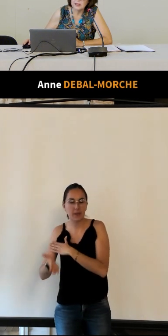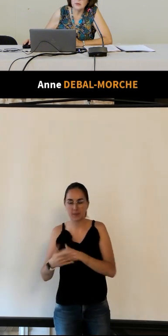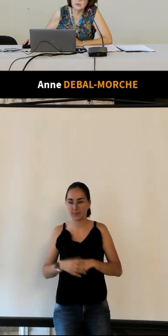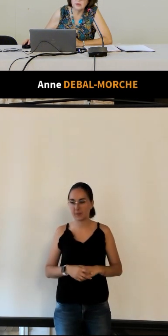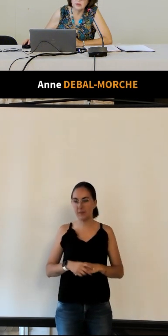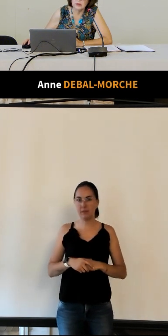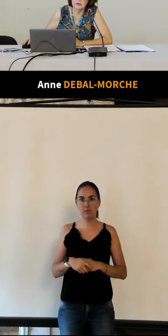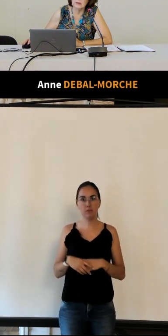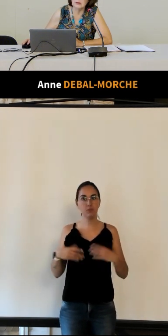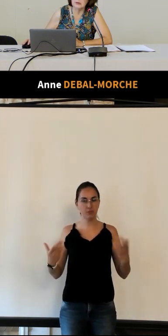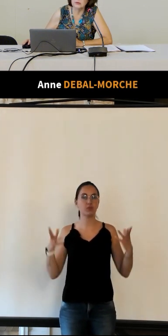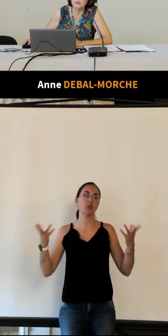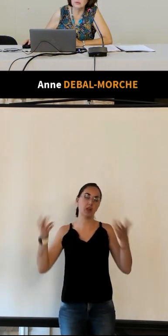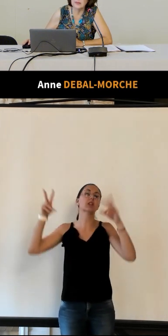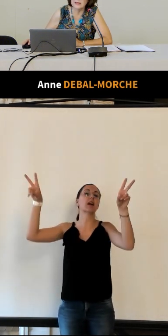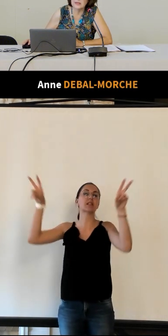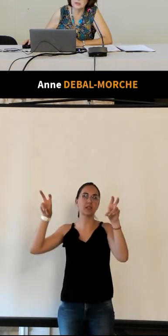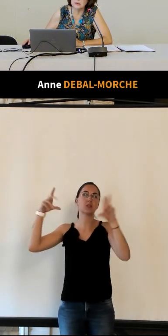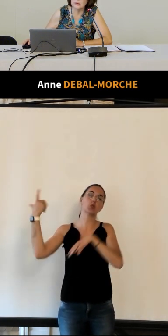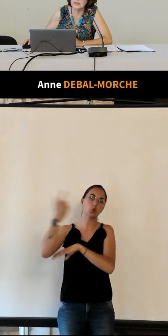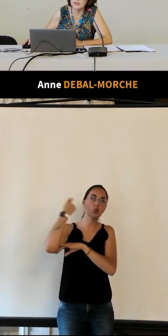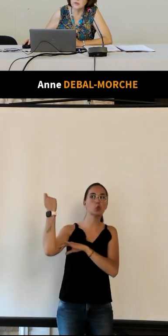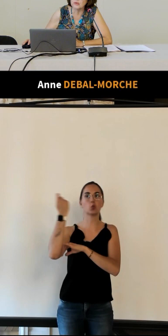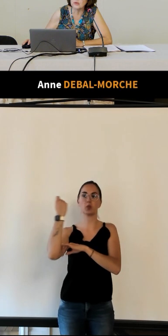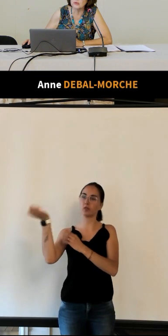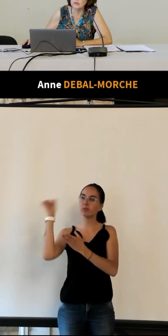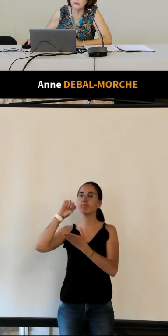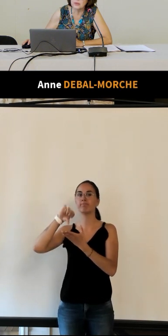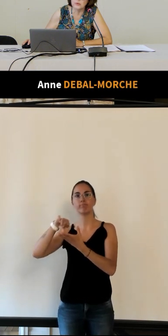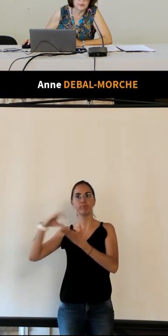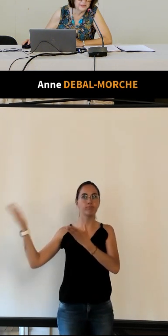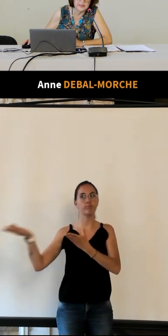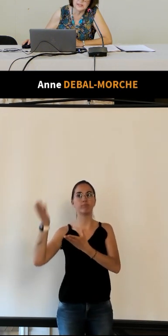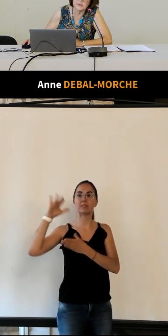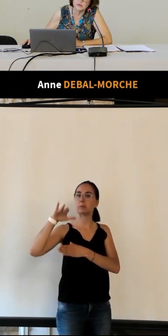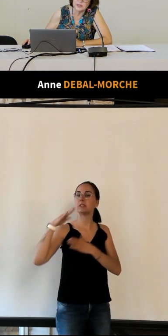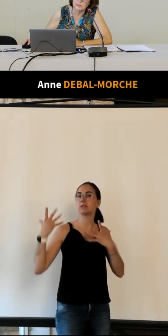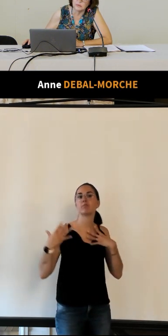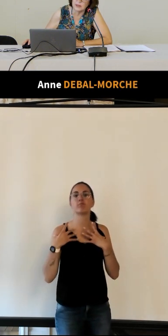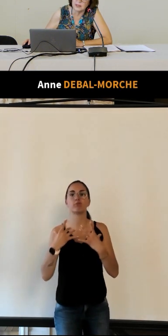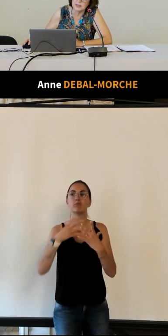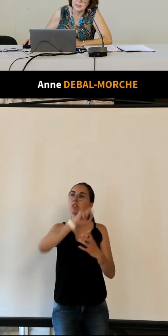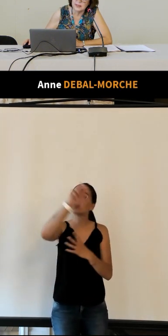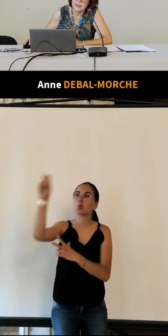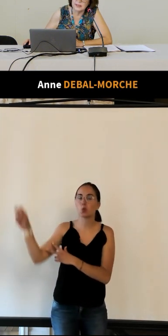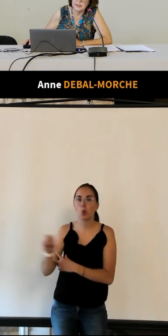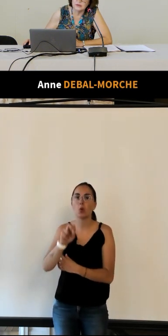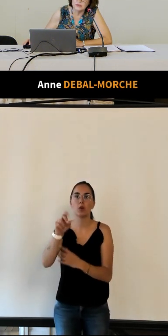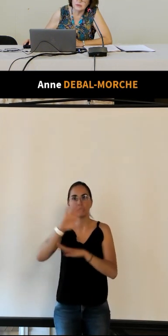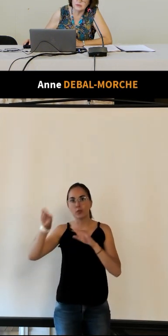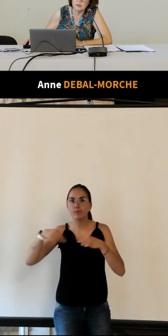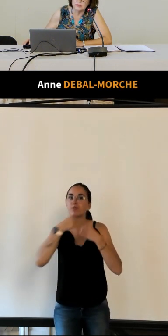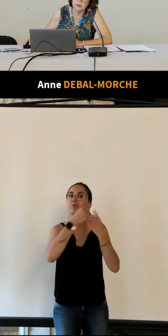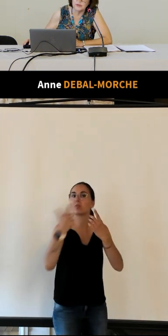voilà le slogan tour et là centre d'excursion donc comme je vous l'ai dit qui va jusqu'à Blois et